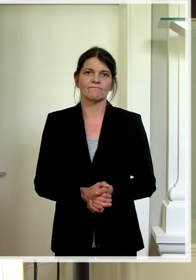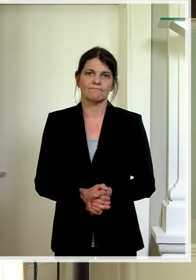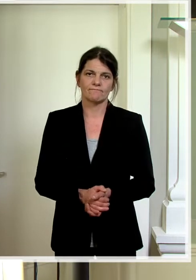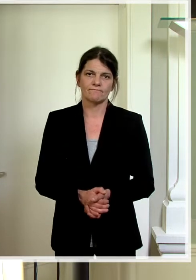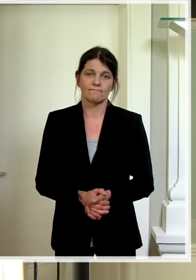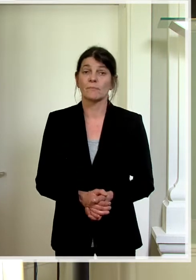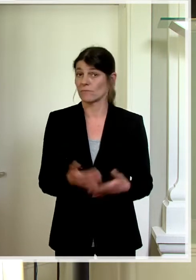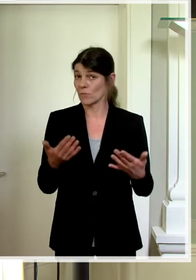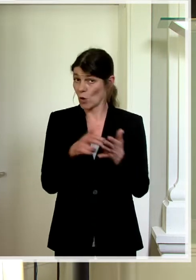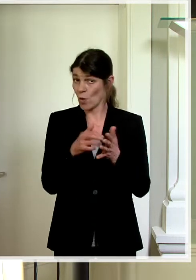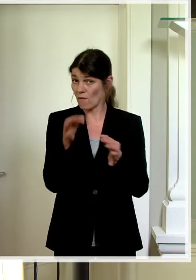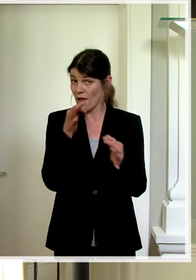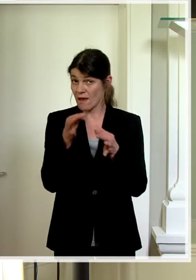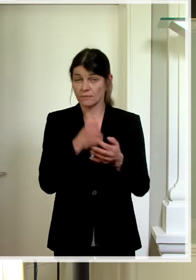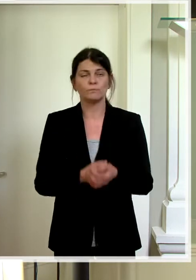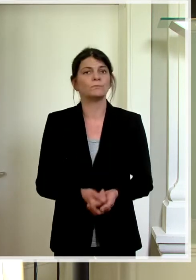Weitere Fragen?